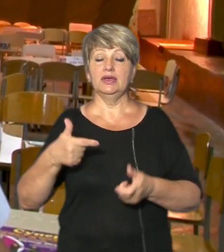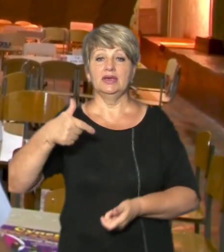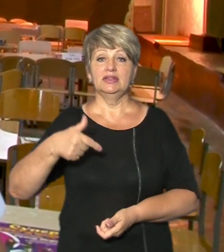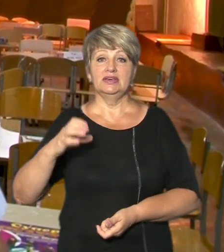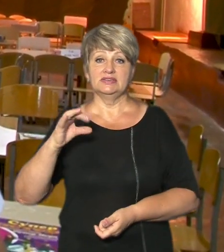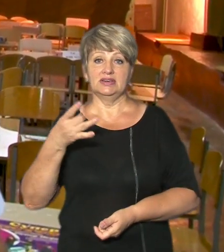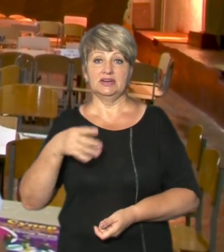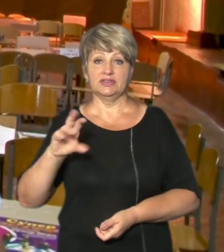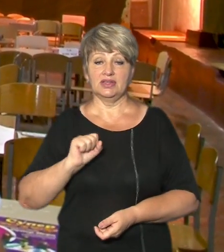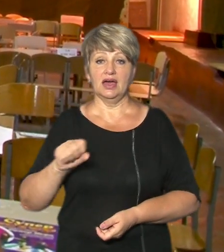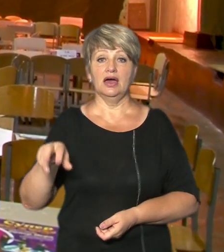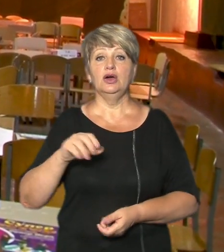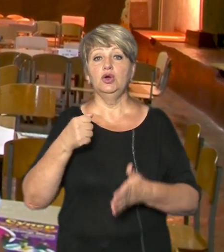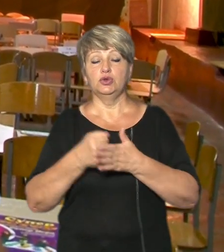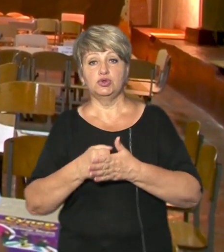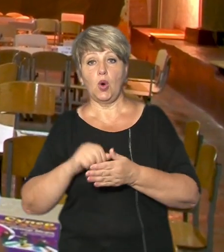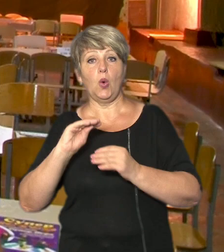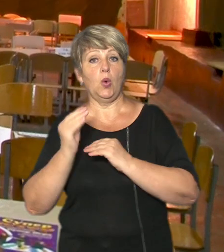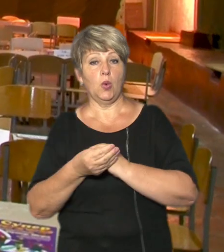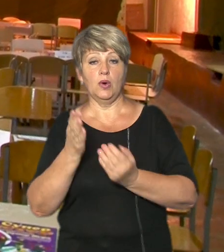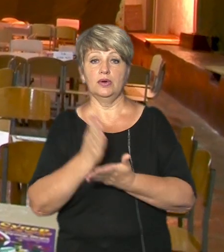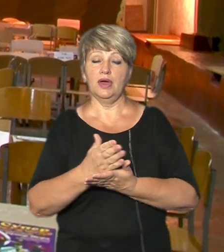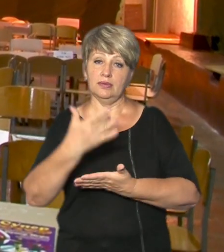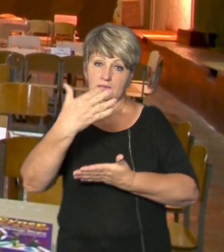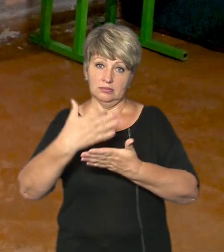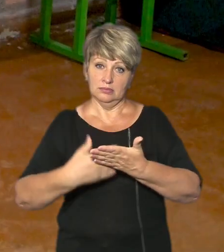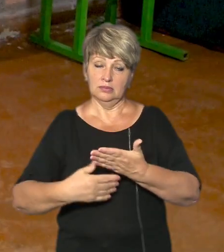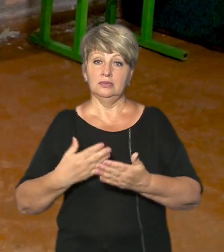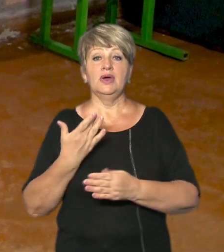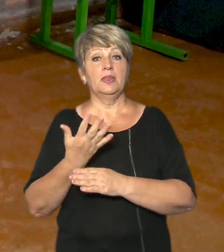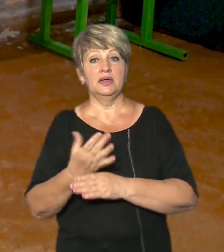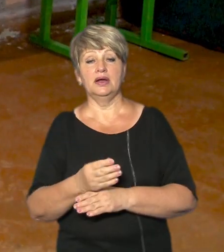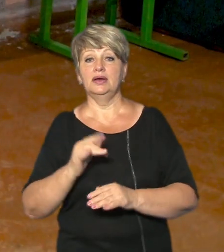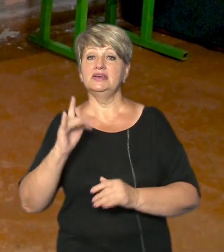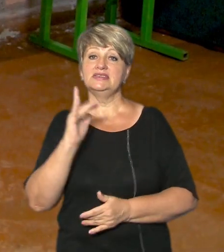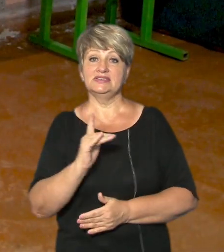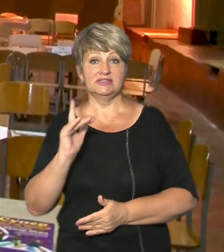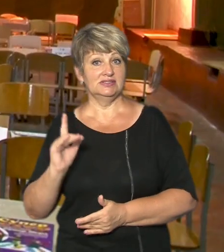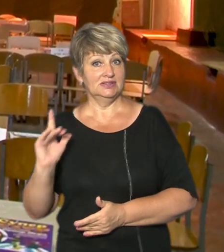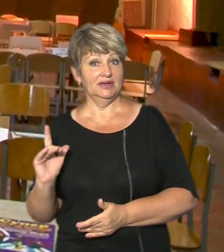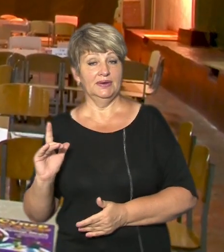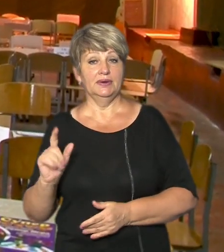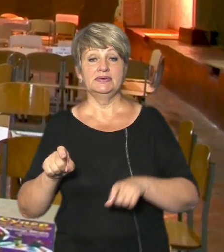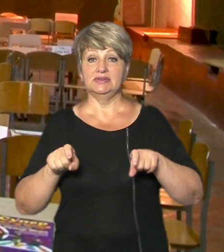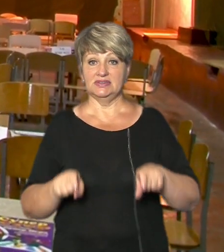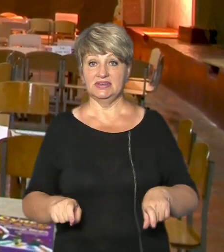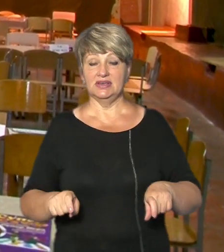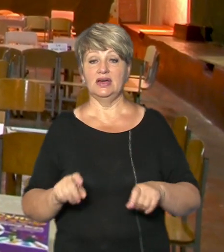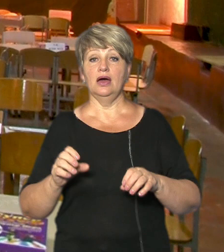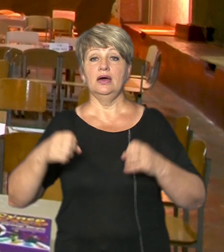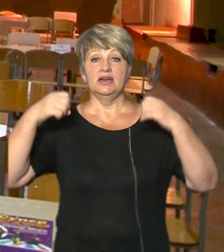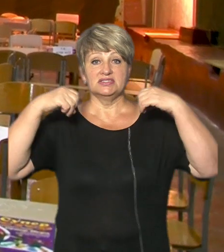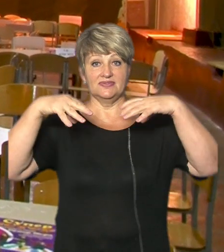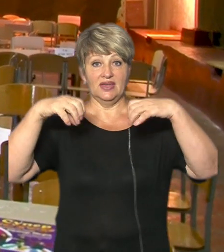укриттів ставиться цілий ряд вимог такі як облаштування місць для сидіння облаштування освітлення